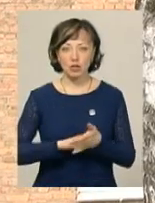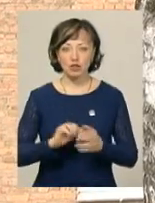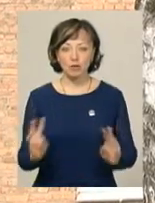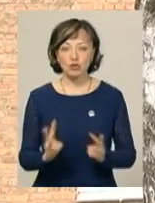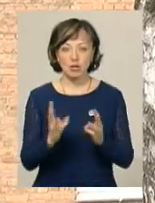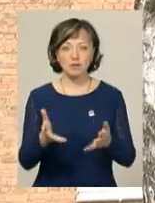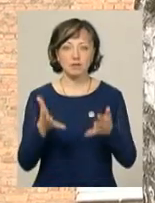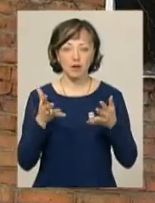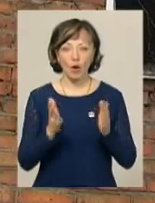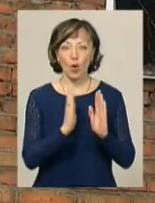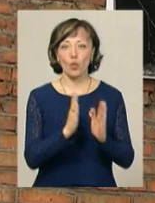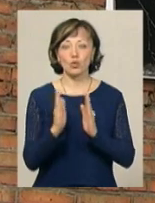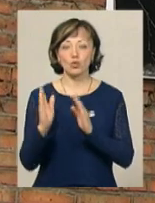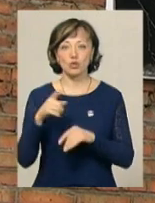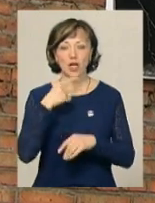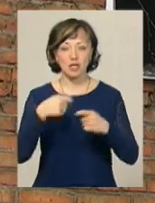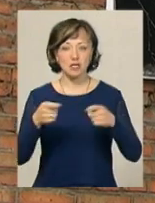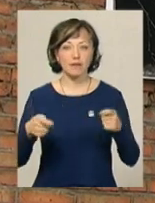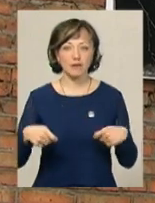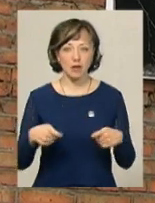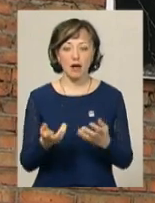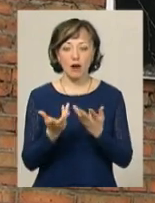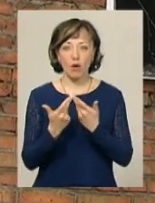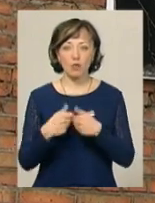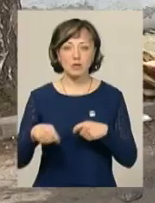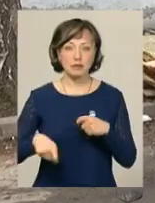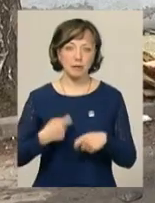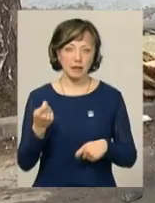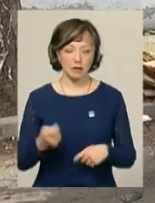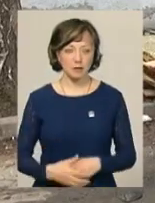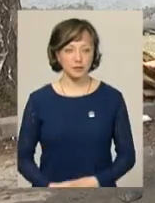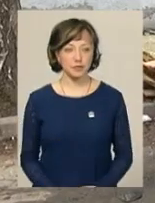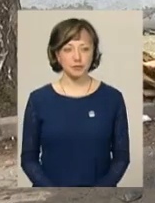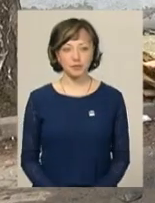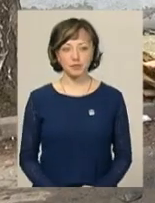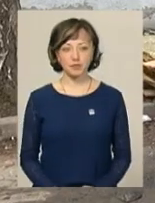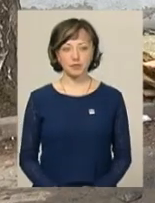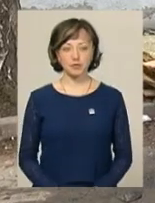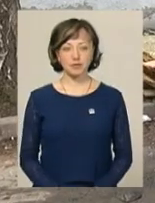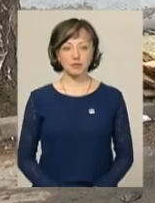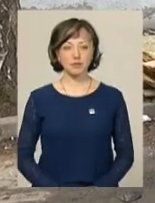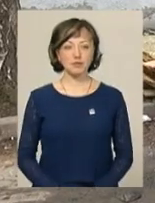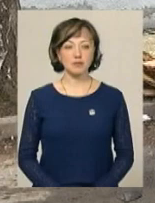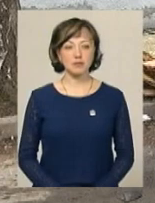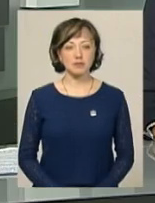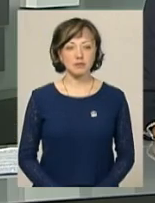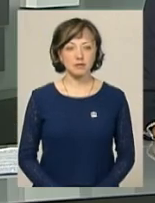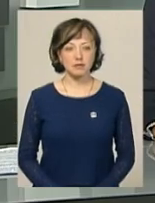пожежі встановлюються. В гуртожитку, каже його завідувачка, рахують збитки. Надія Драганчук, Володимир Паламар, Новини, Поділля, Центр.